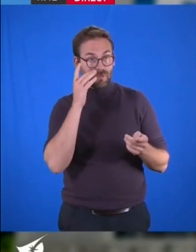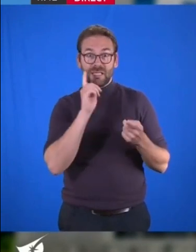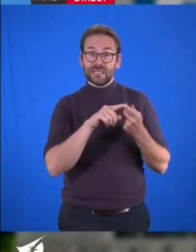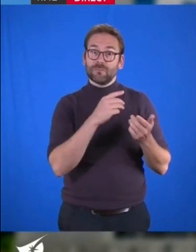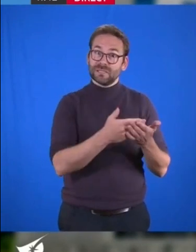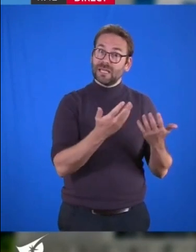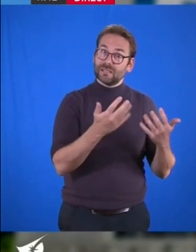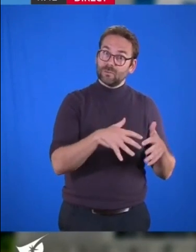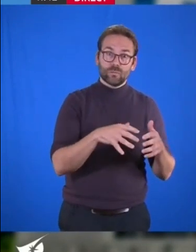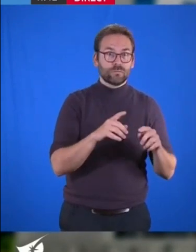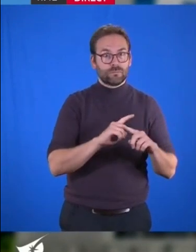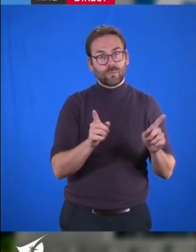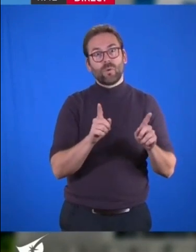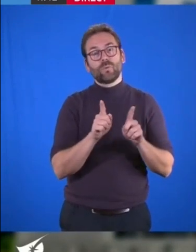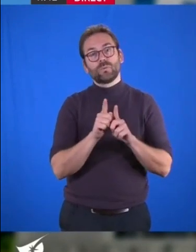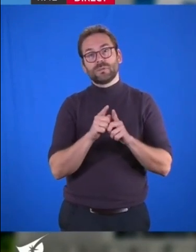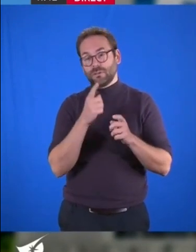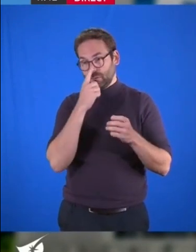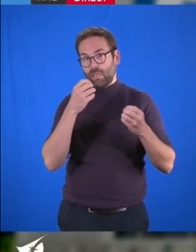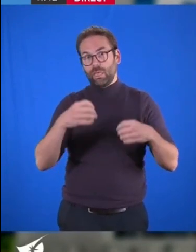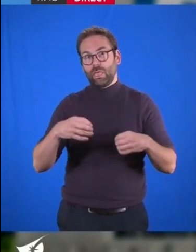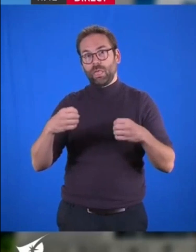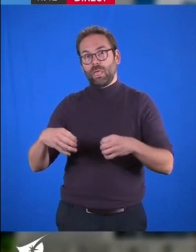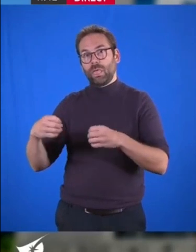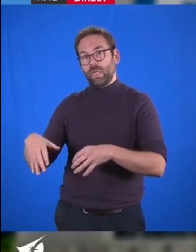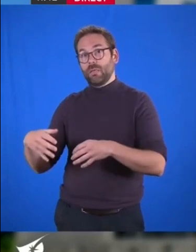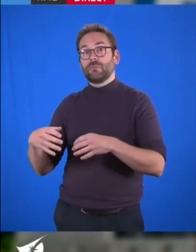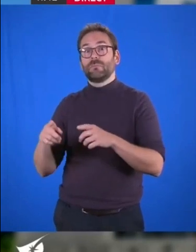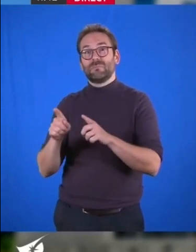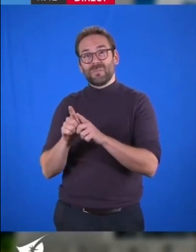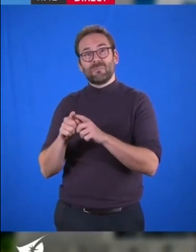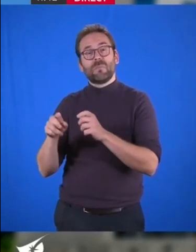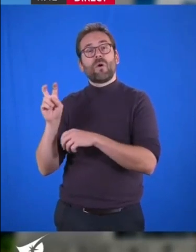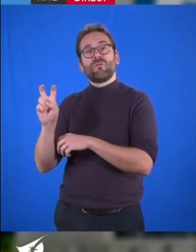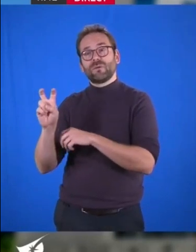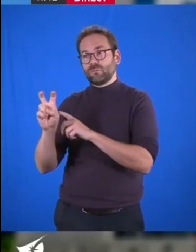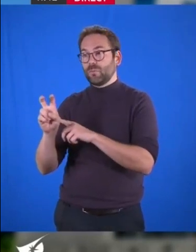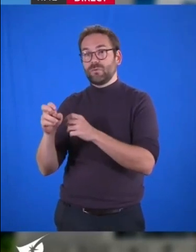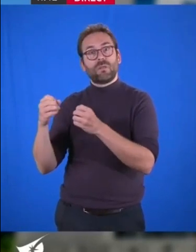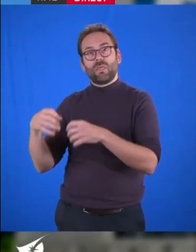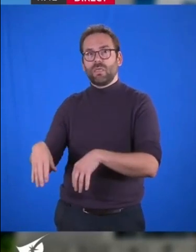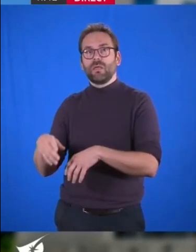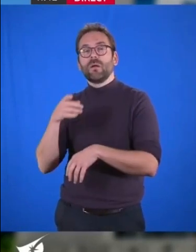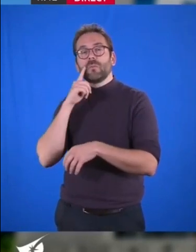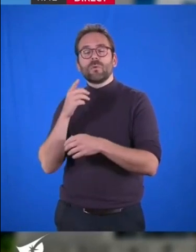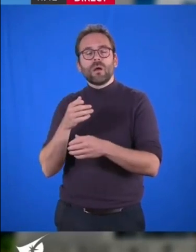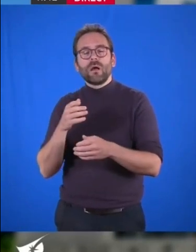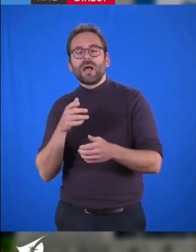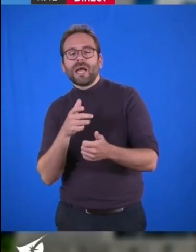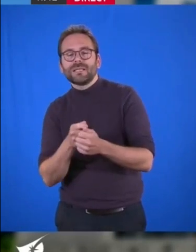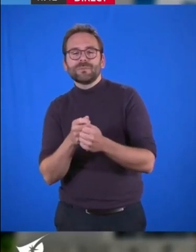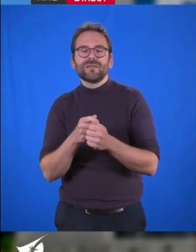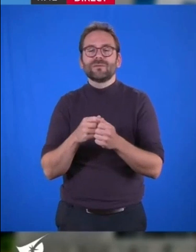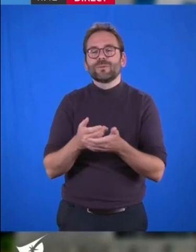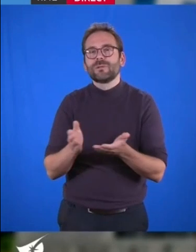mais avec un certain nombre de renoncements, notamment environnementaux, sous couvert de simplification et d'adaptation, différentes